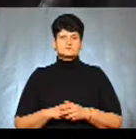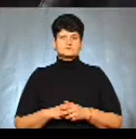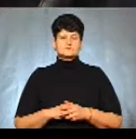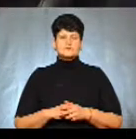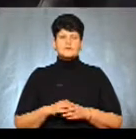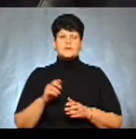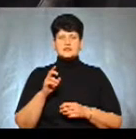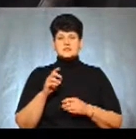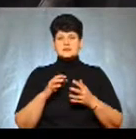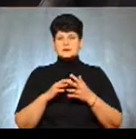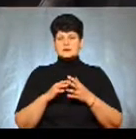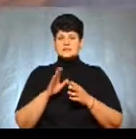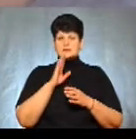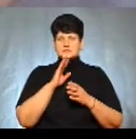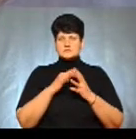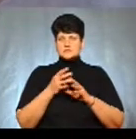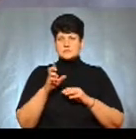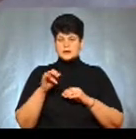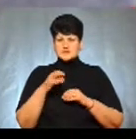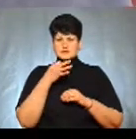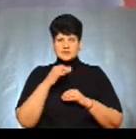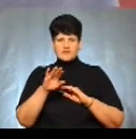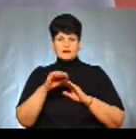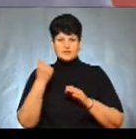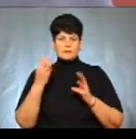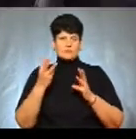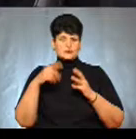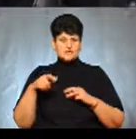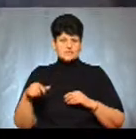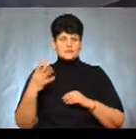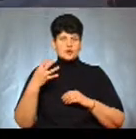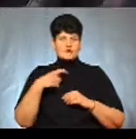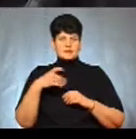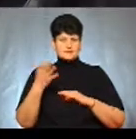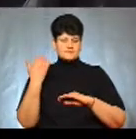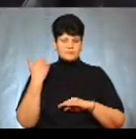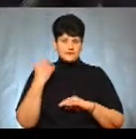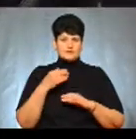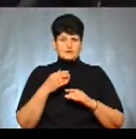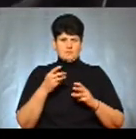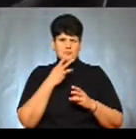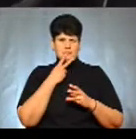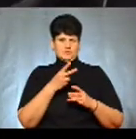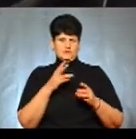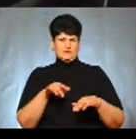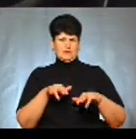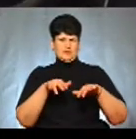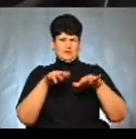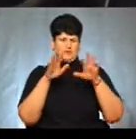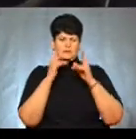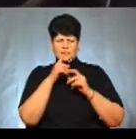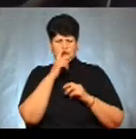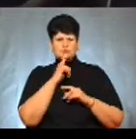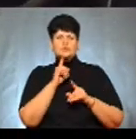Білівчанка Вікторія Олень повідомила, викликала пожежників 40 хвилин тому. Такий стовп диму, не розуміємо, що робиться. Знайомі почали